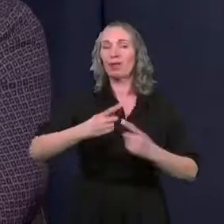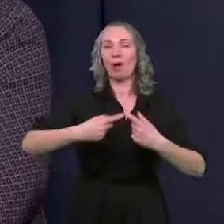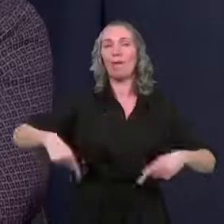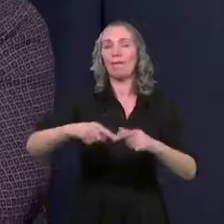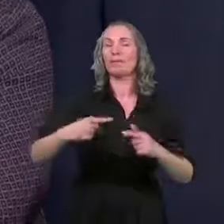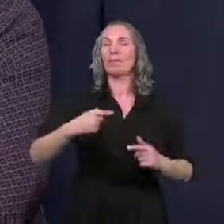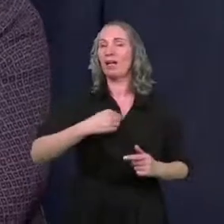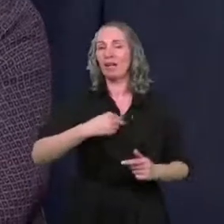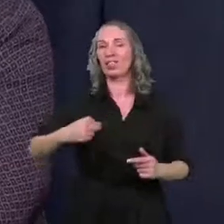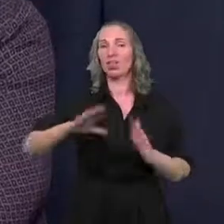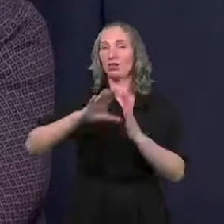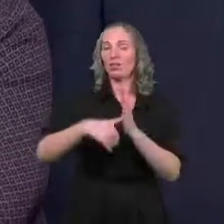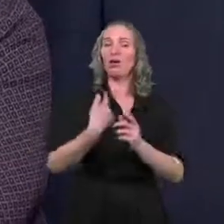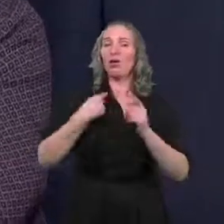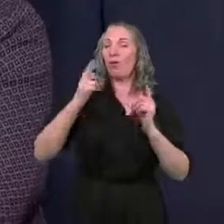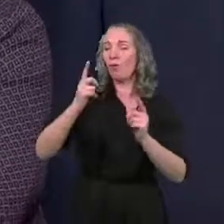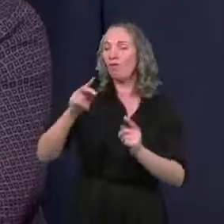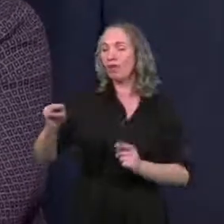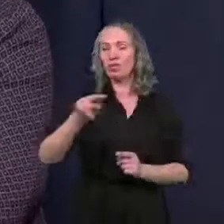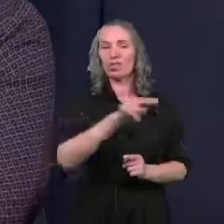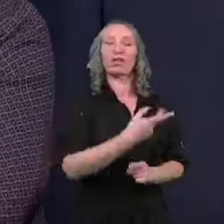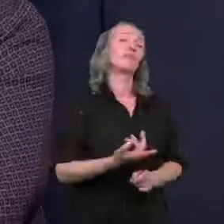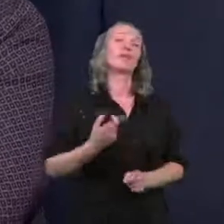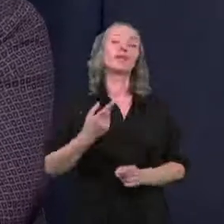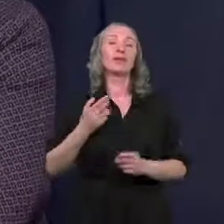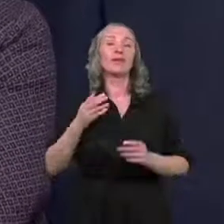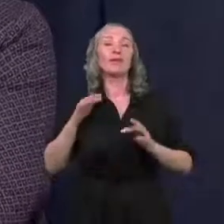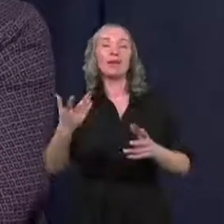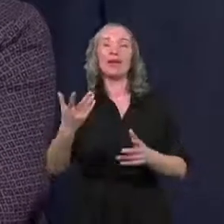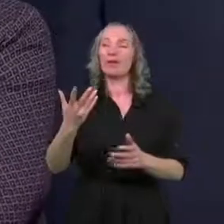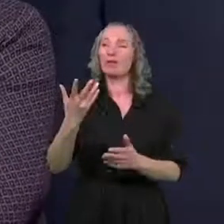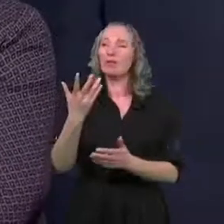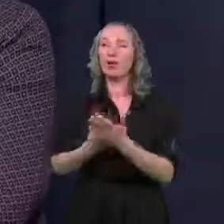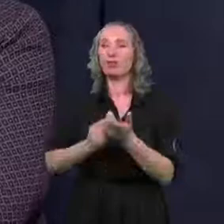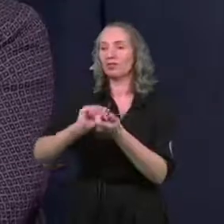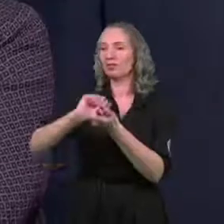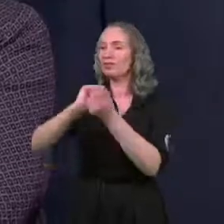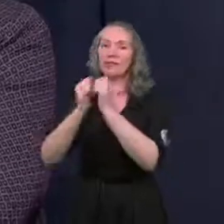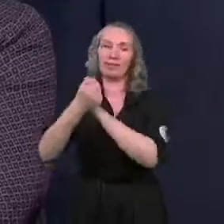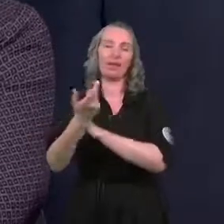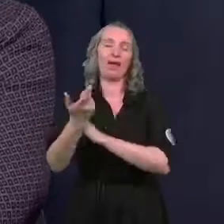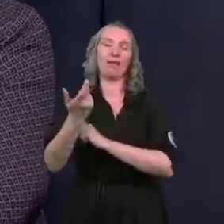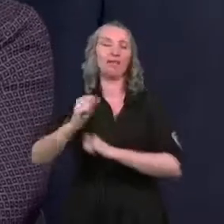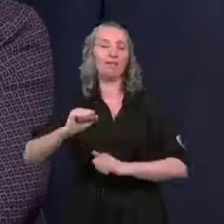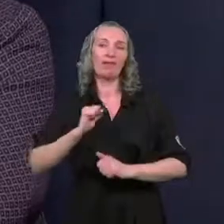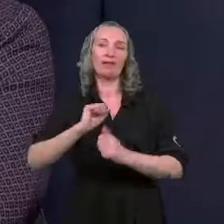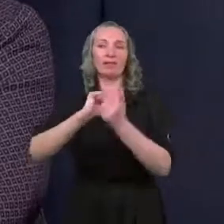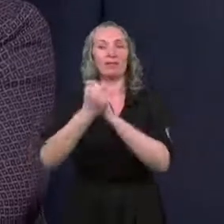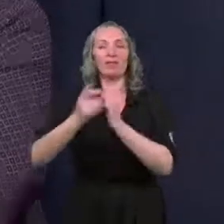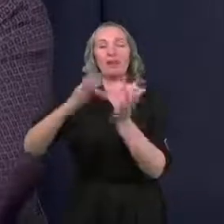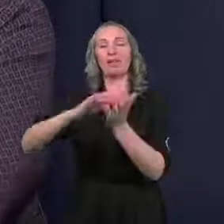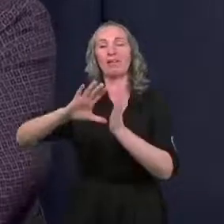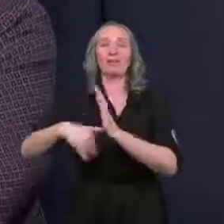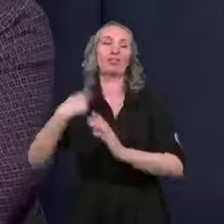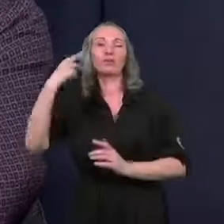miasta i zauważajmy też naprawdę bardzo proszę wiele takich korzystnych zmian, które się w naszym mieście dzieją.